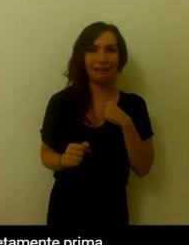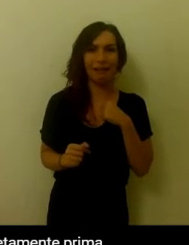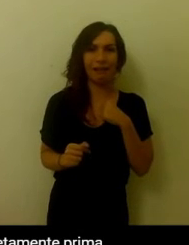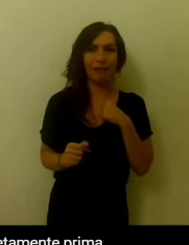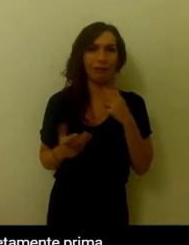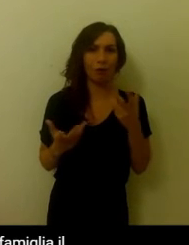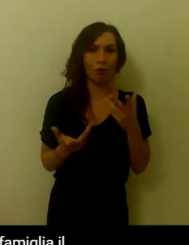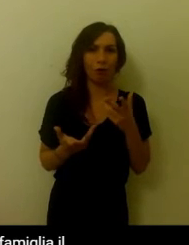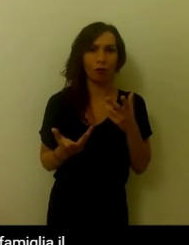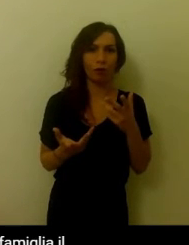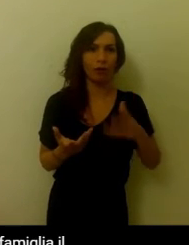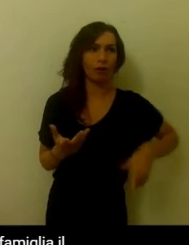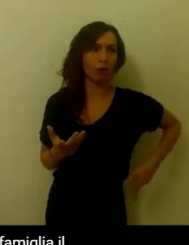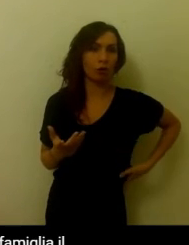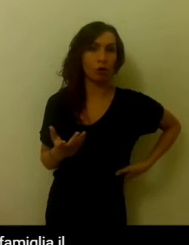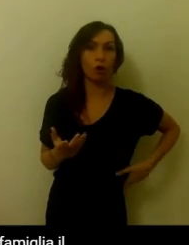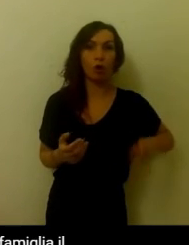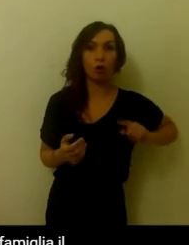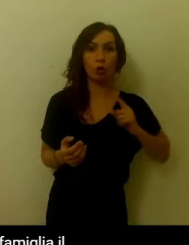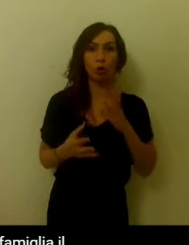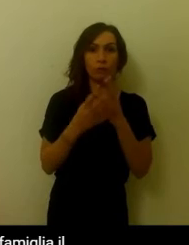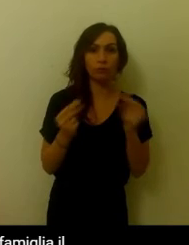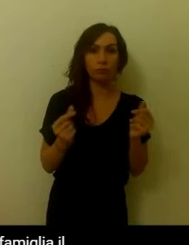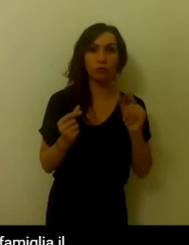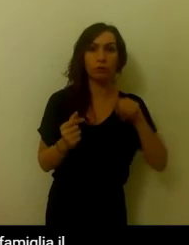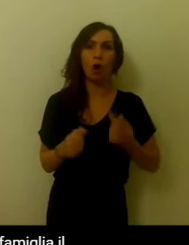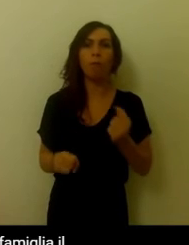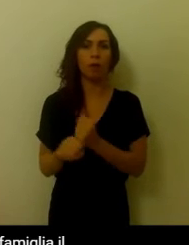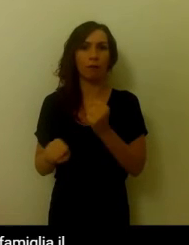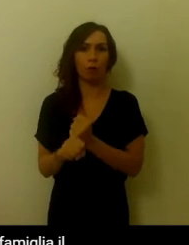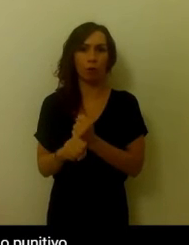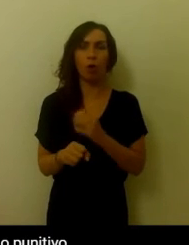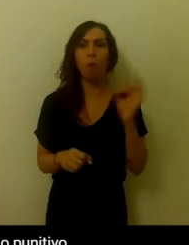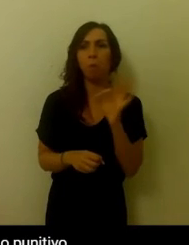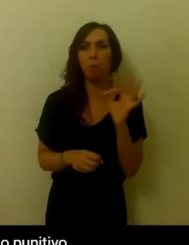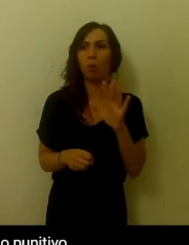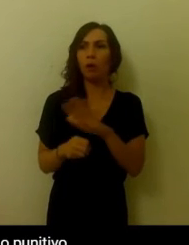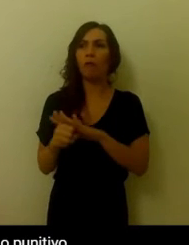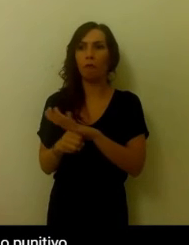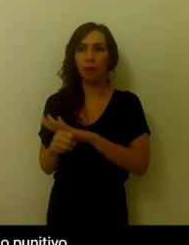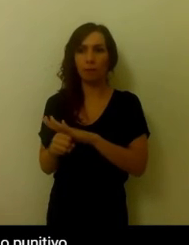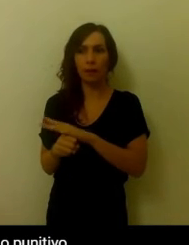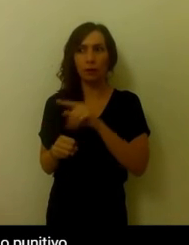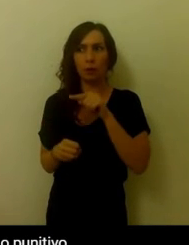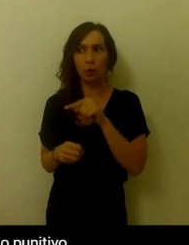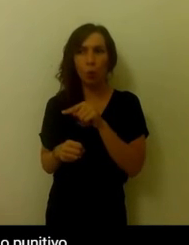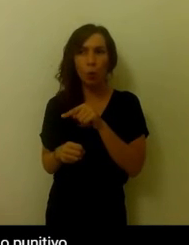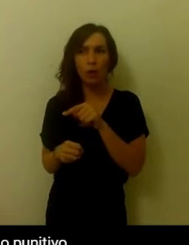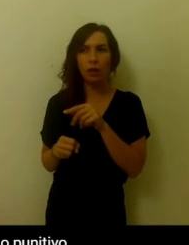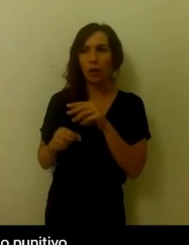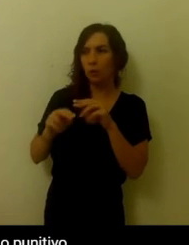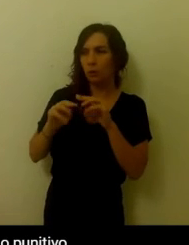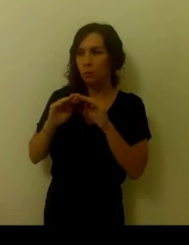scomparire completamente prima di tentare il ritorno al lavoro, oppure nella famiglia il coniuge con atteggiamenti per protettivo